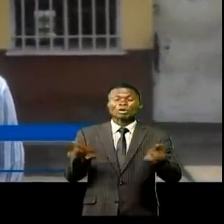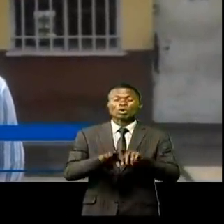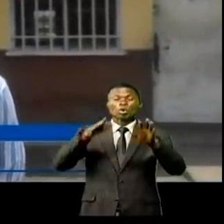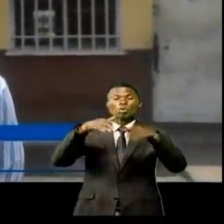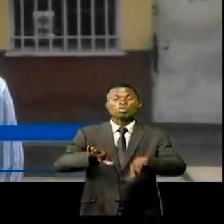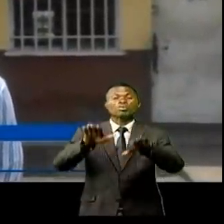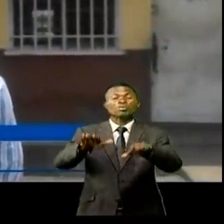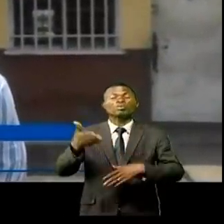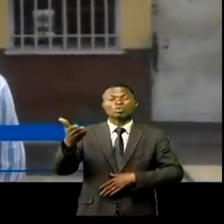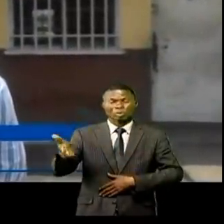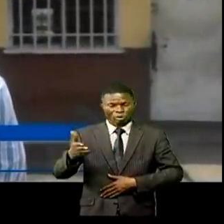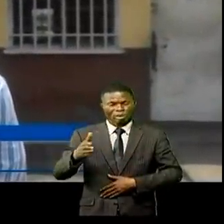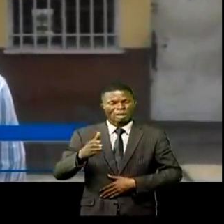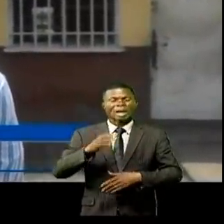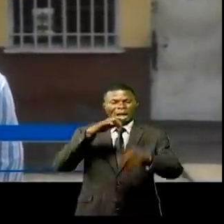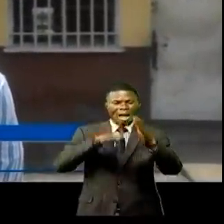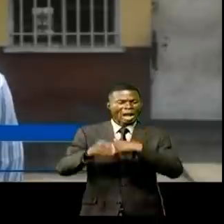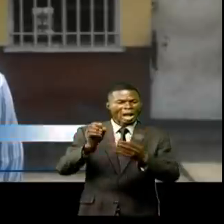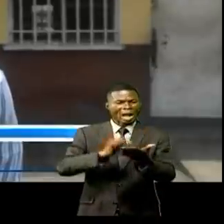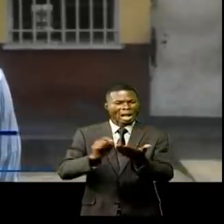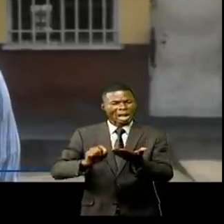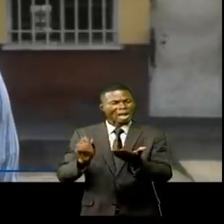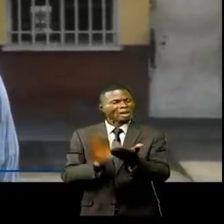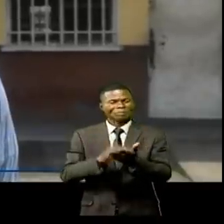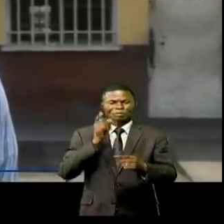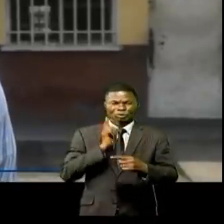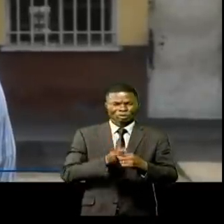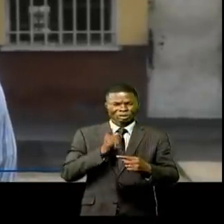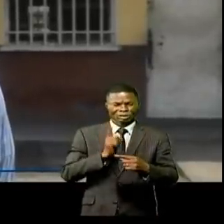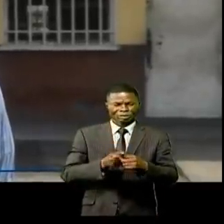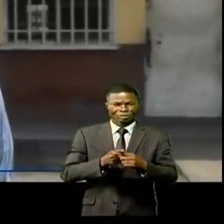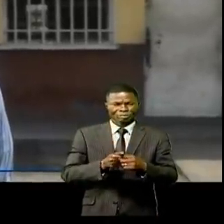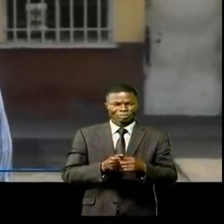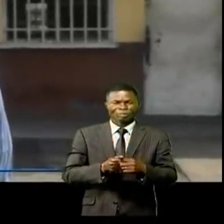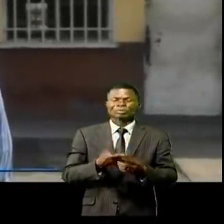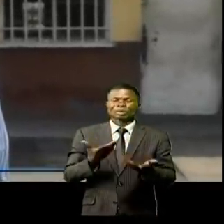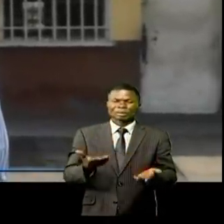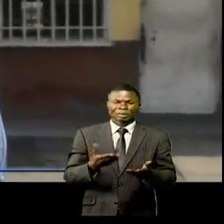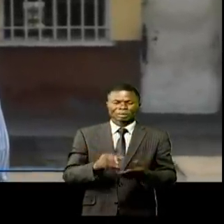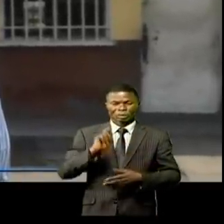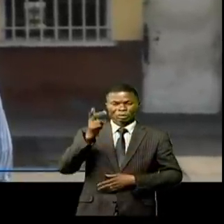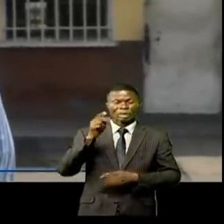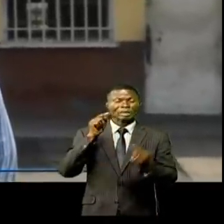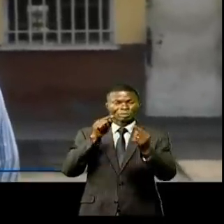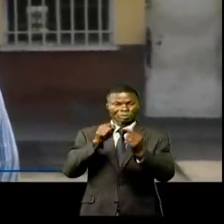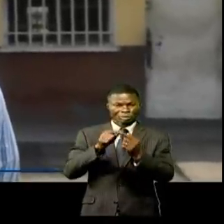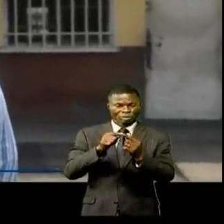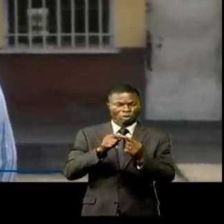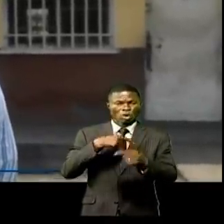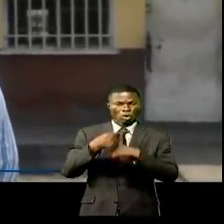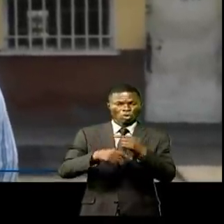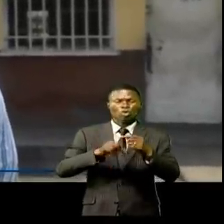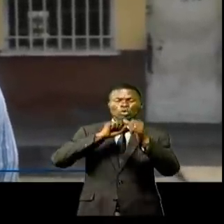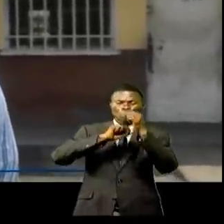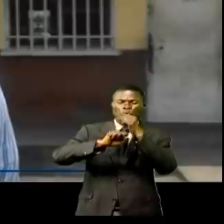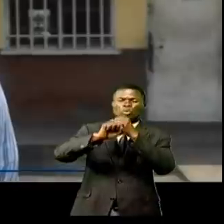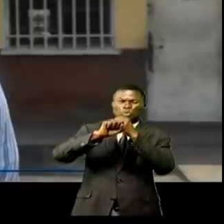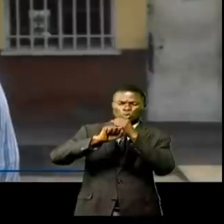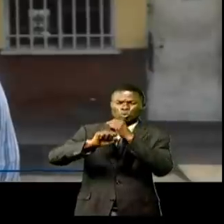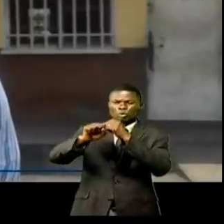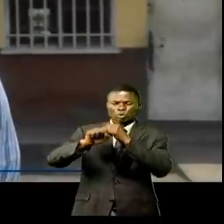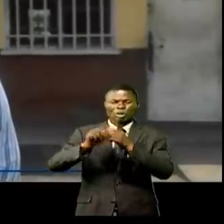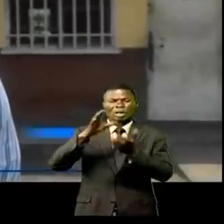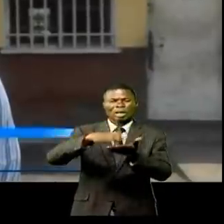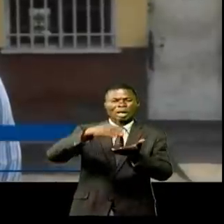ici, ce qui rend pénible l'accès pour les élèves et le corps enseignant. Le deuxième objectif, c'est de procéder à une sensibilisation des